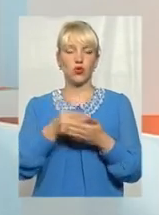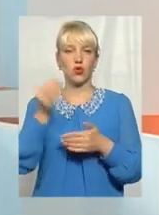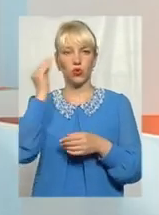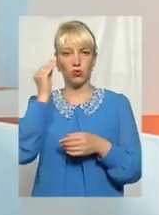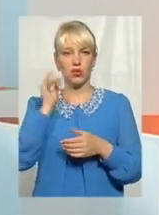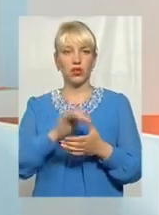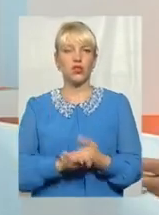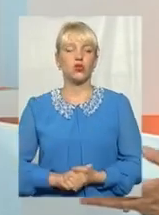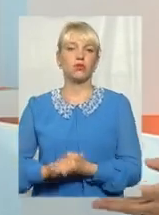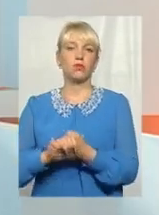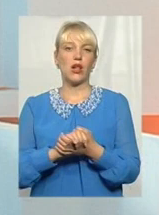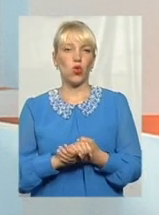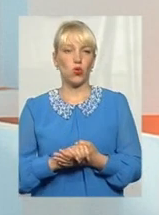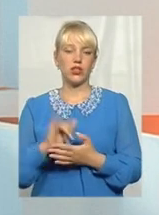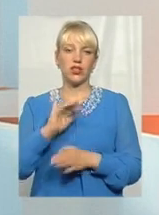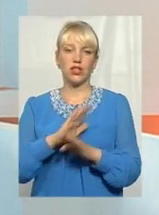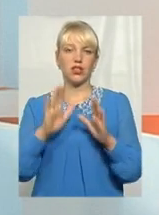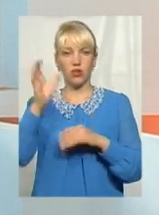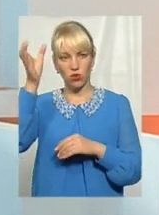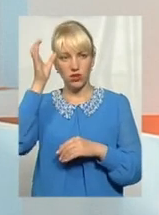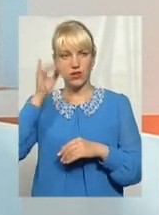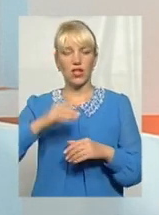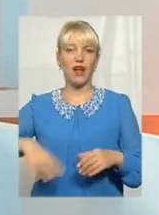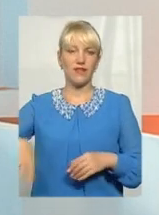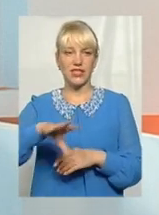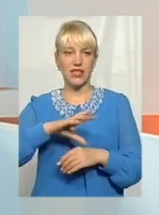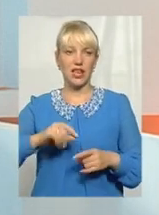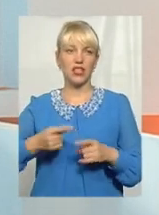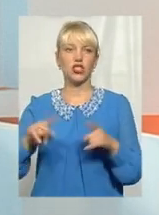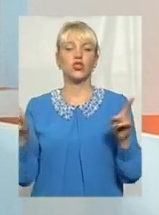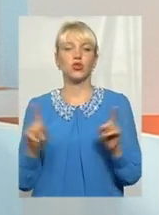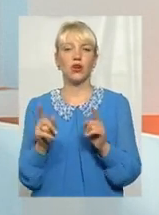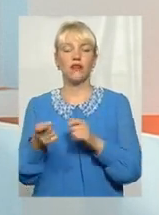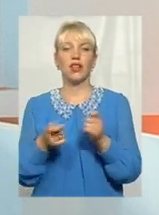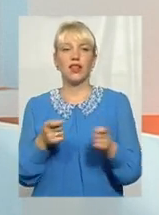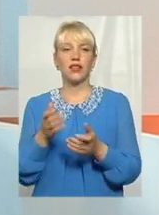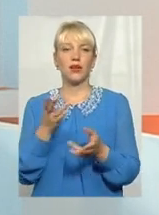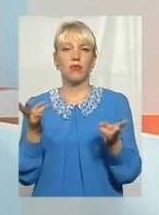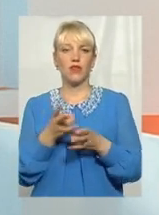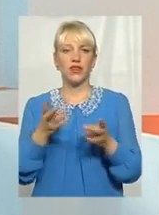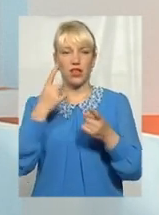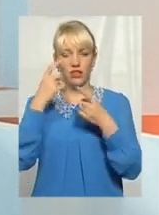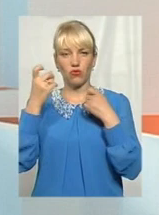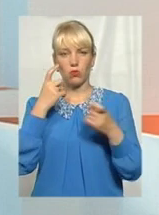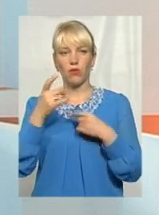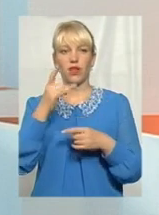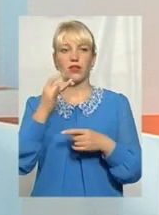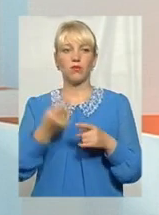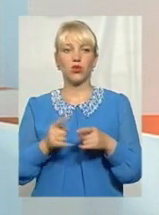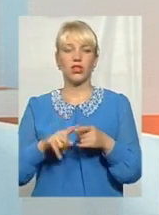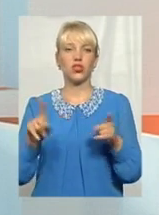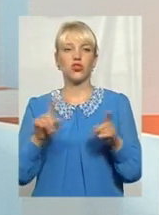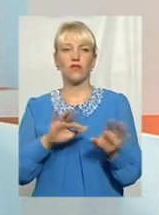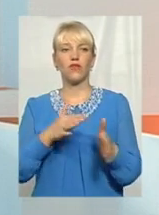спільноти, не тільки освітянської, взагалі спільноти, що влада має інформувати про те, що